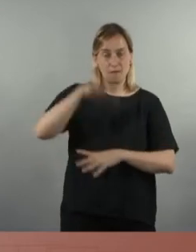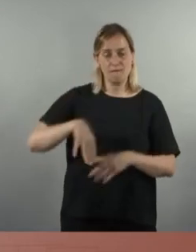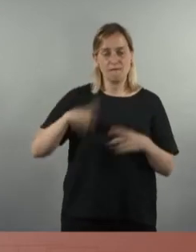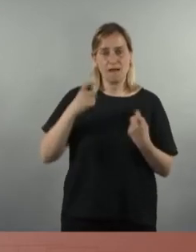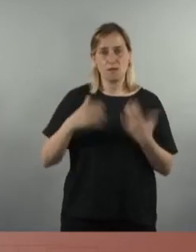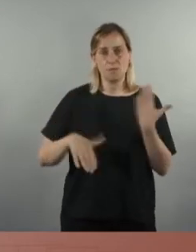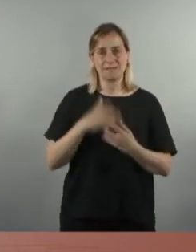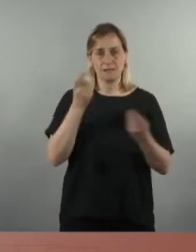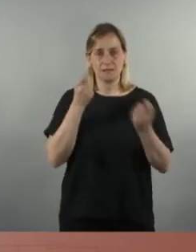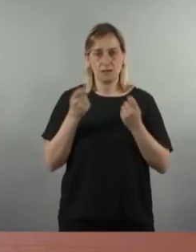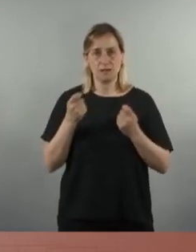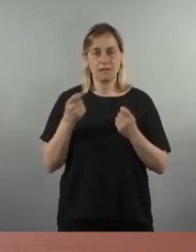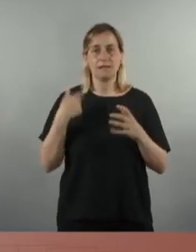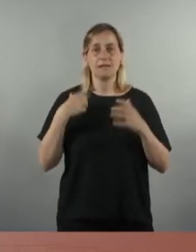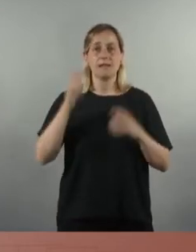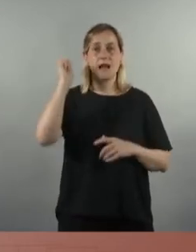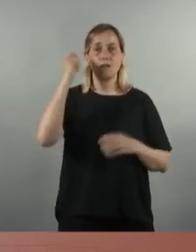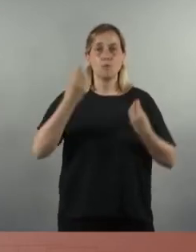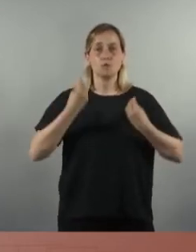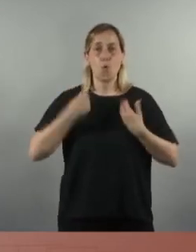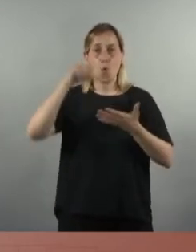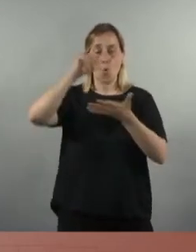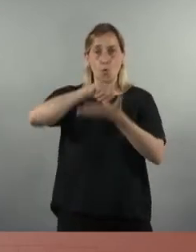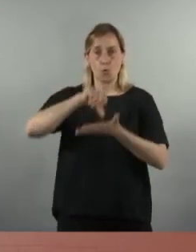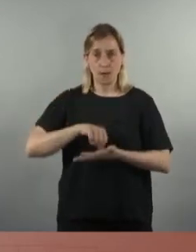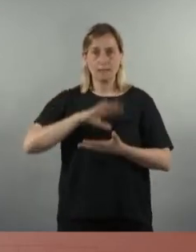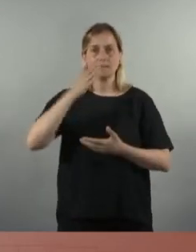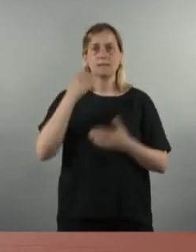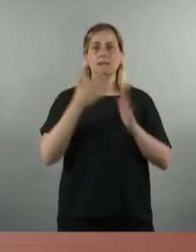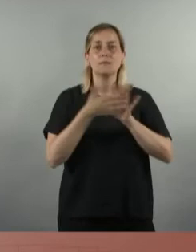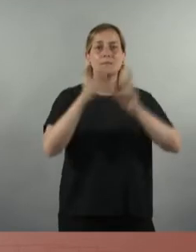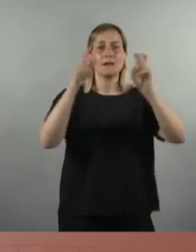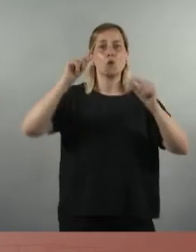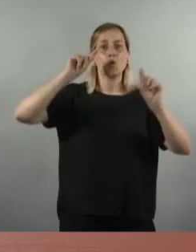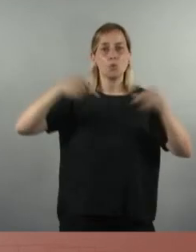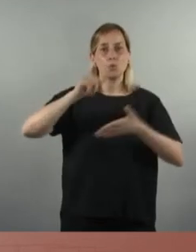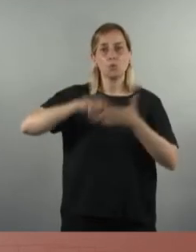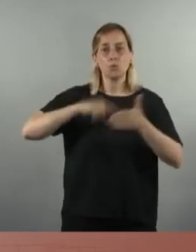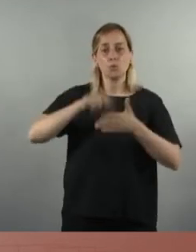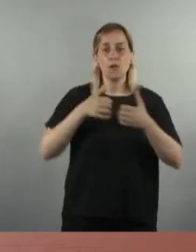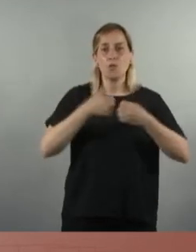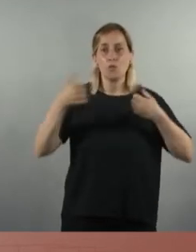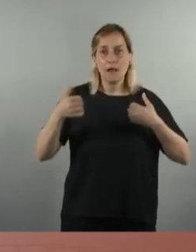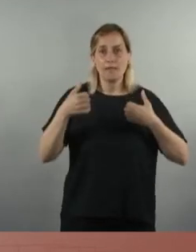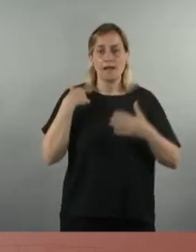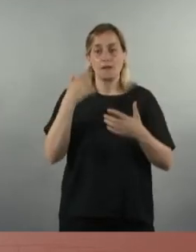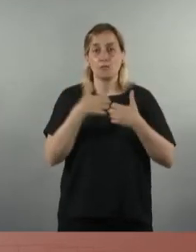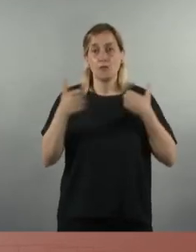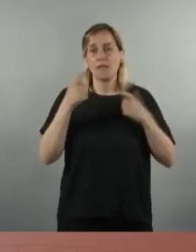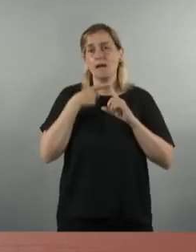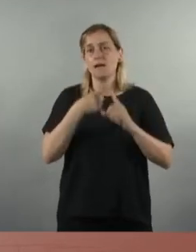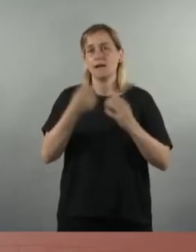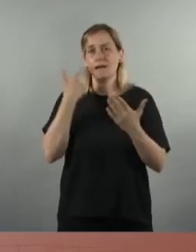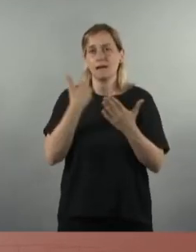la llei d'arrendaments urbans, on es parli dels contractes que han de tenir una durada que garanteixi